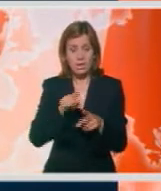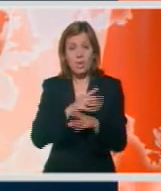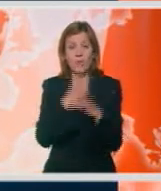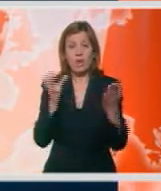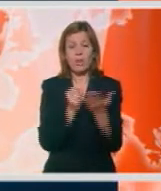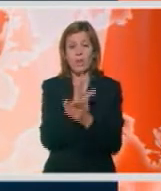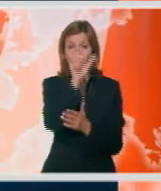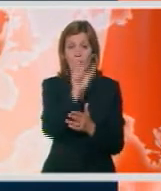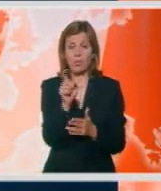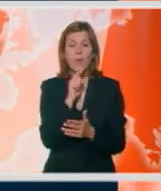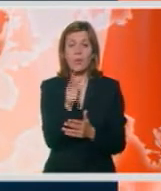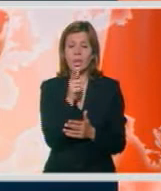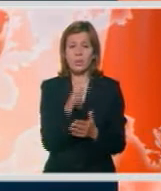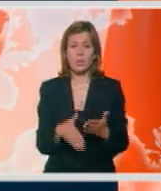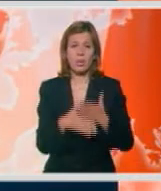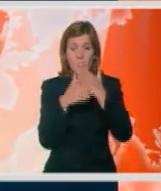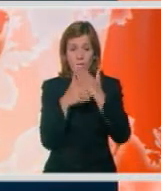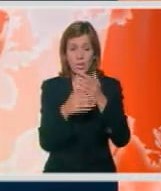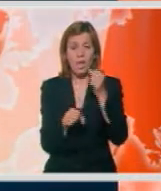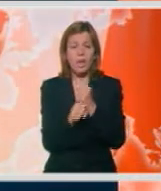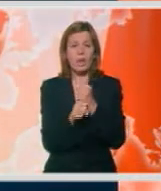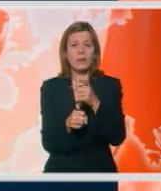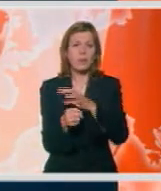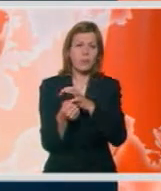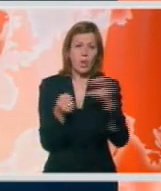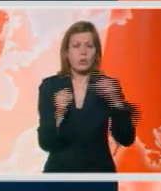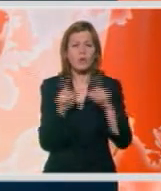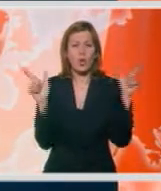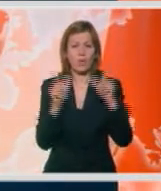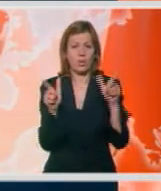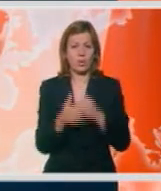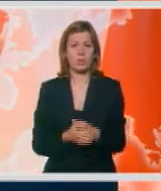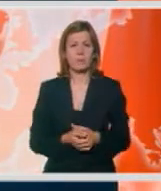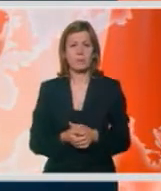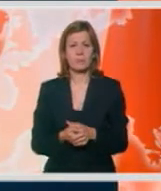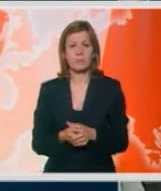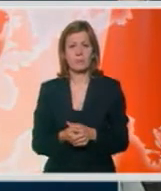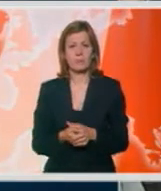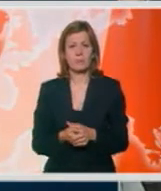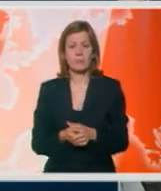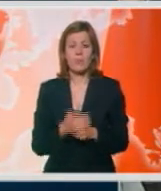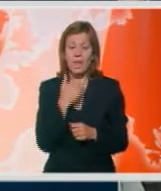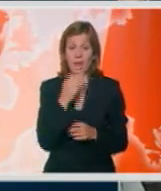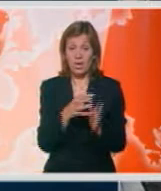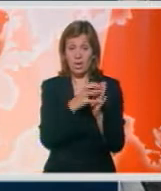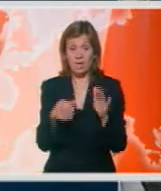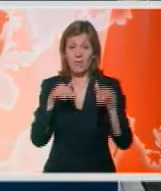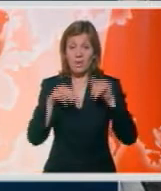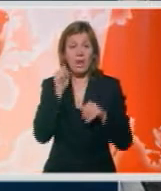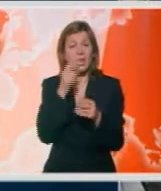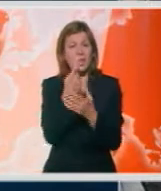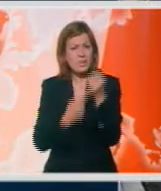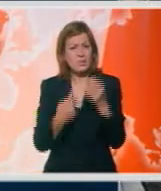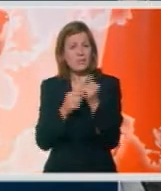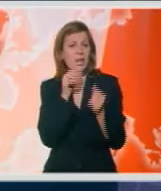velikog broja onih koji su potražili pomoć, rad ove službe produžen je do nove godine. Ako nastavljate sa igrom i kada gubite